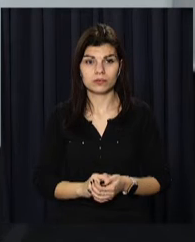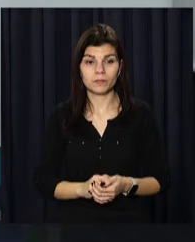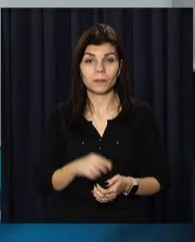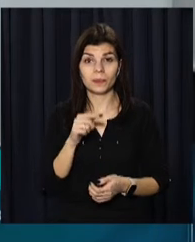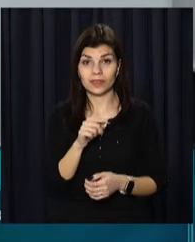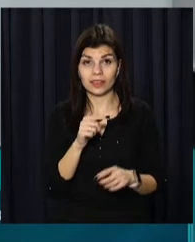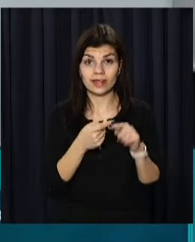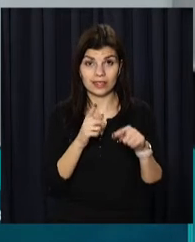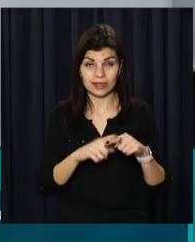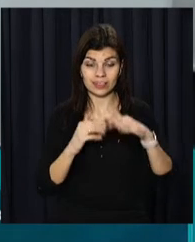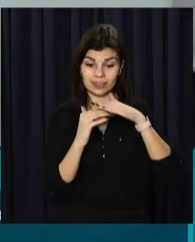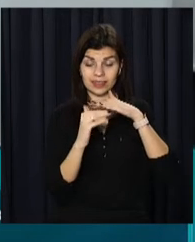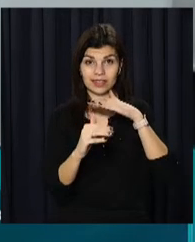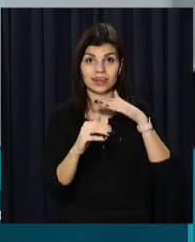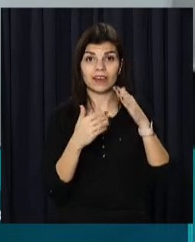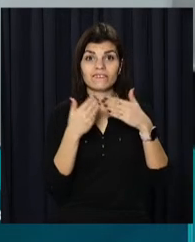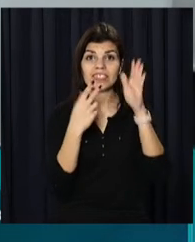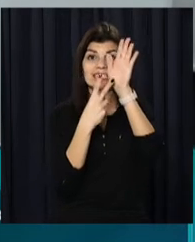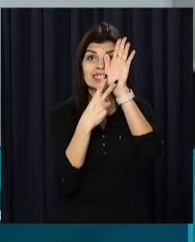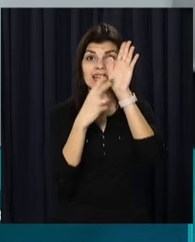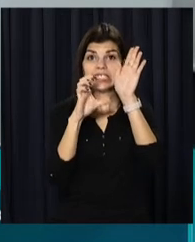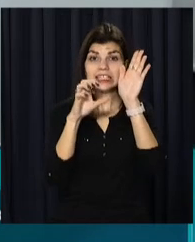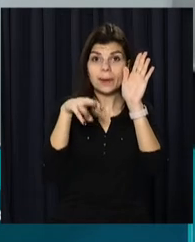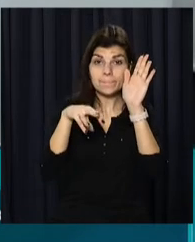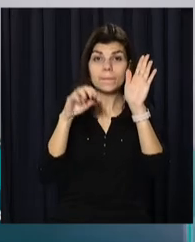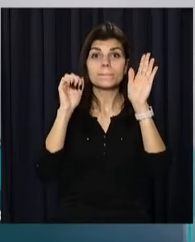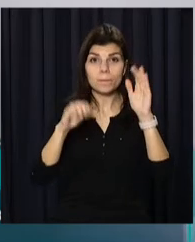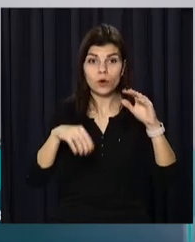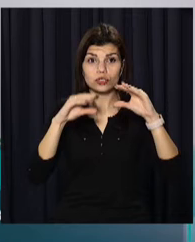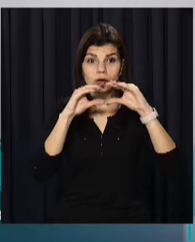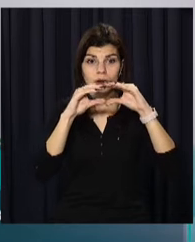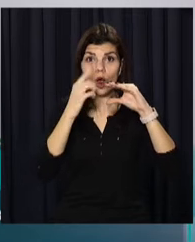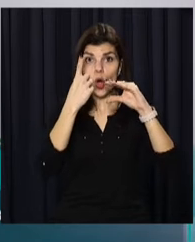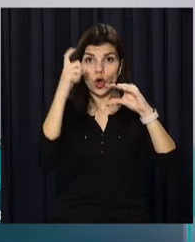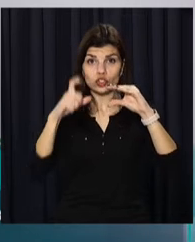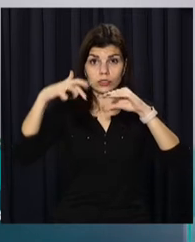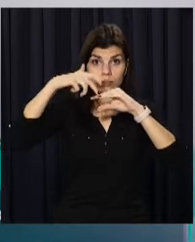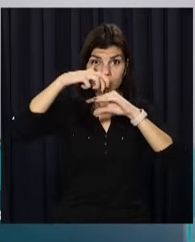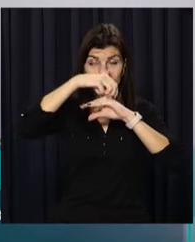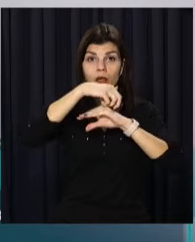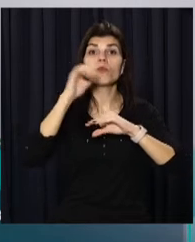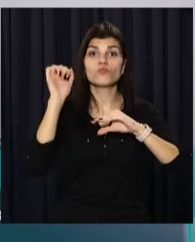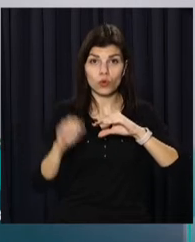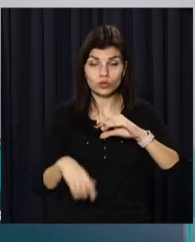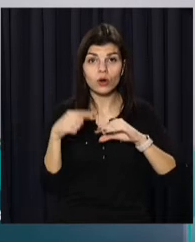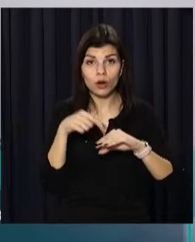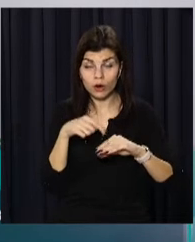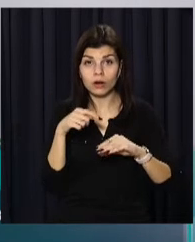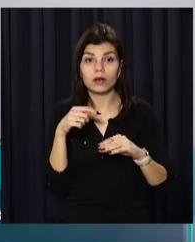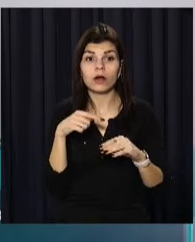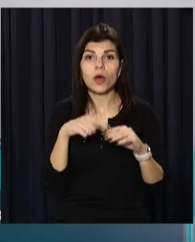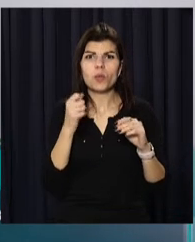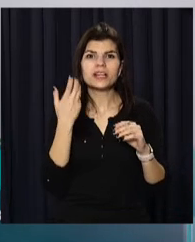Лід, починаючи від 7 сантиметрів, може ходити по ньому одна людина, 7 сантиметрів. Він може бути